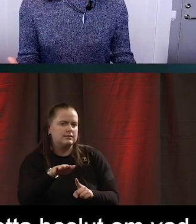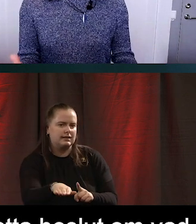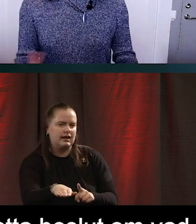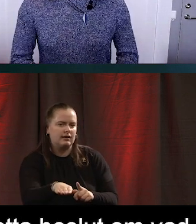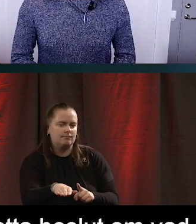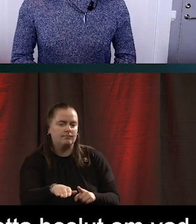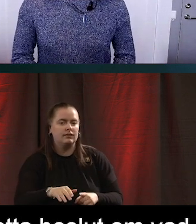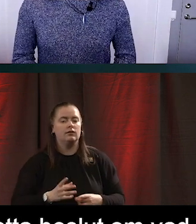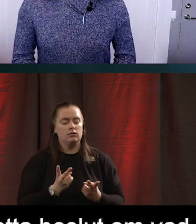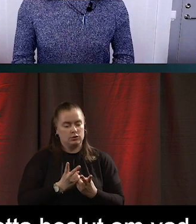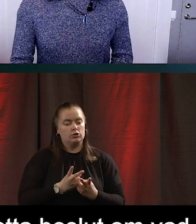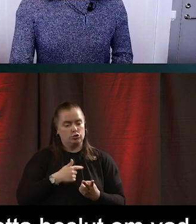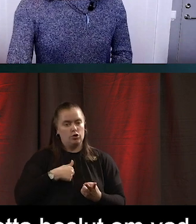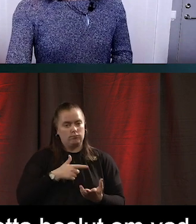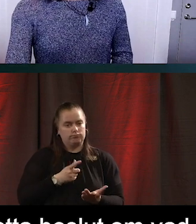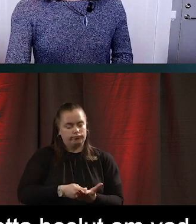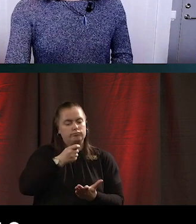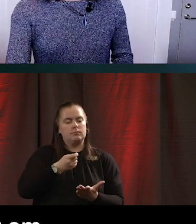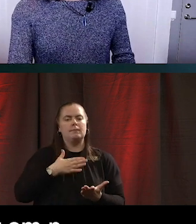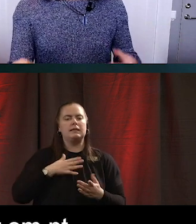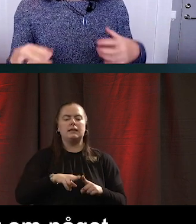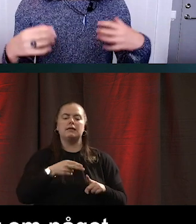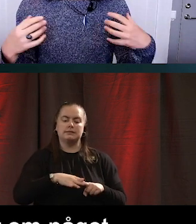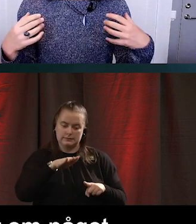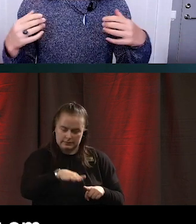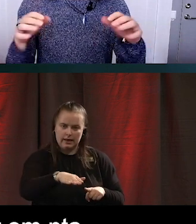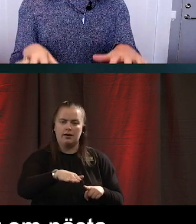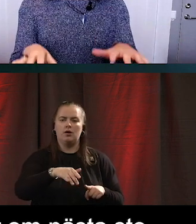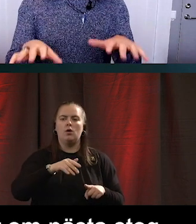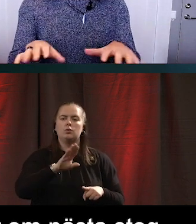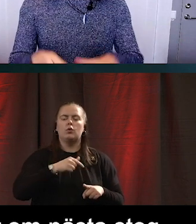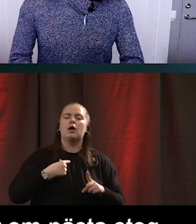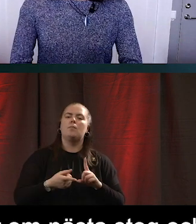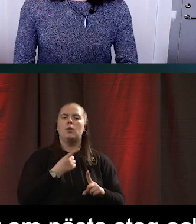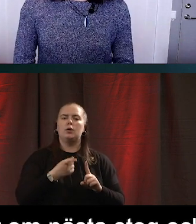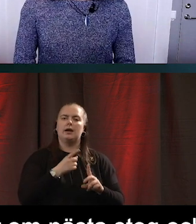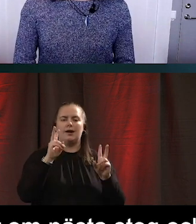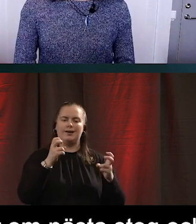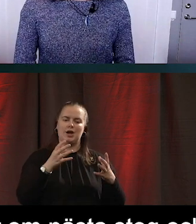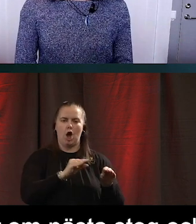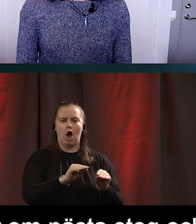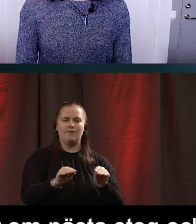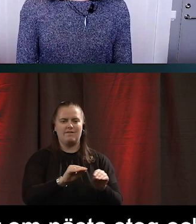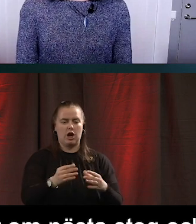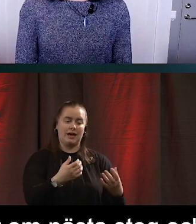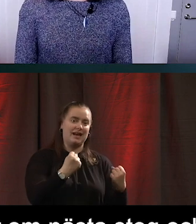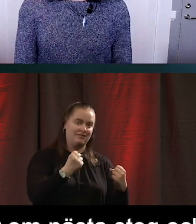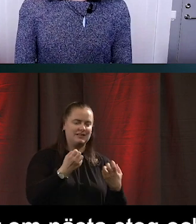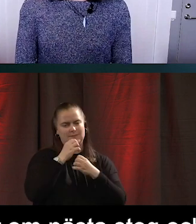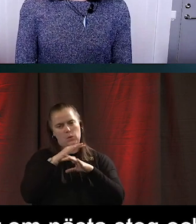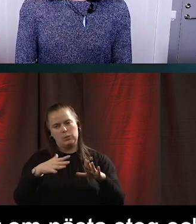Så vi lutar då helt enkelt om nästa steg. Sen så börjar vi överföra kraft eller information till det här digitala